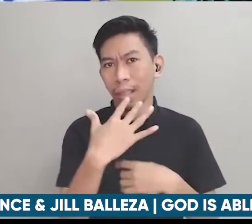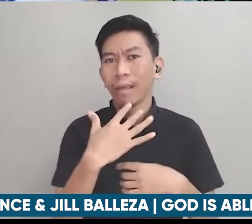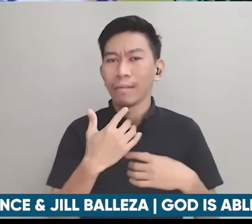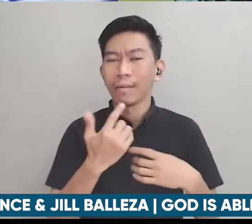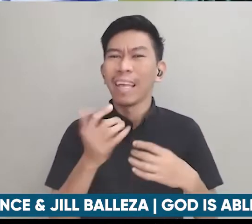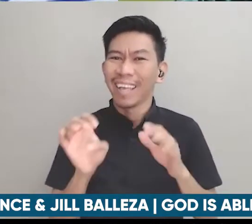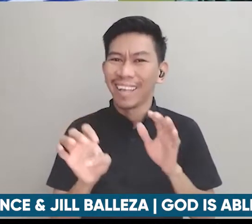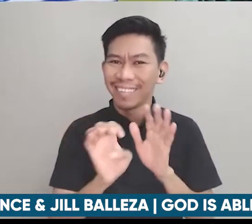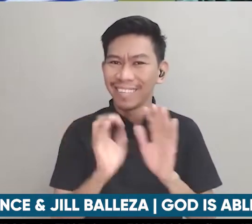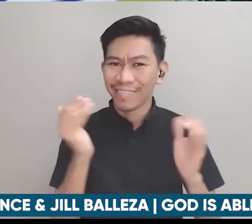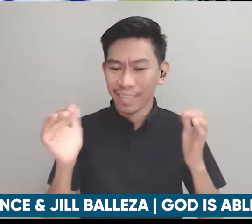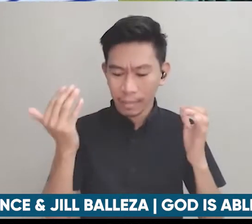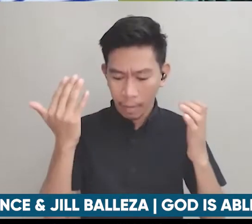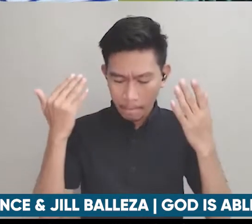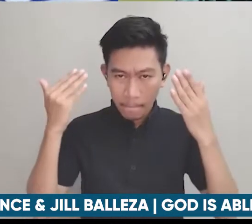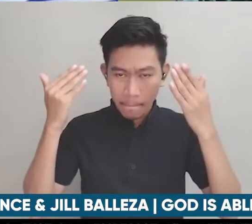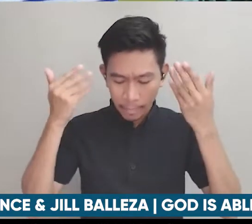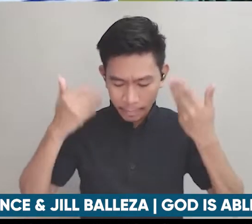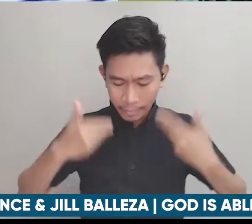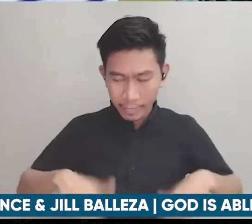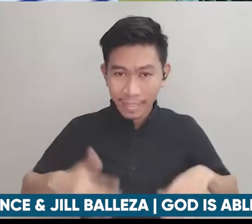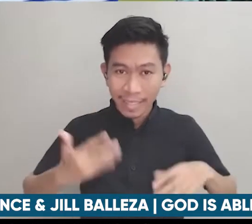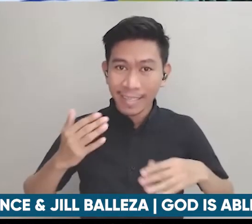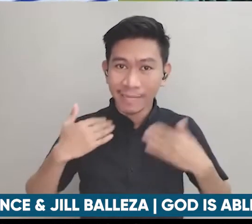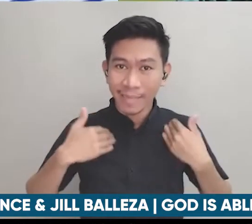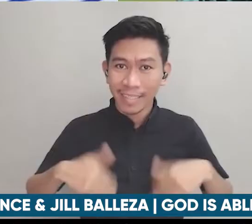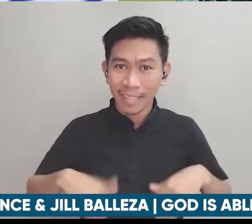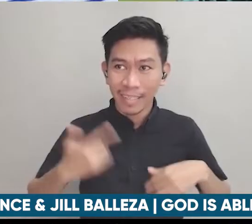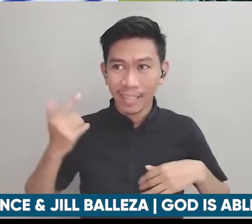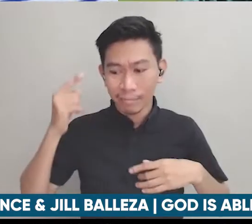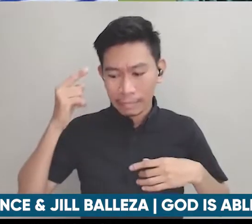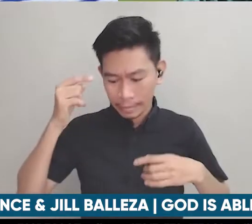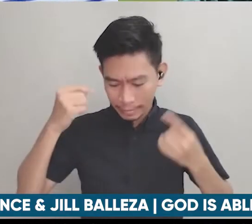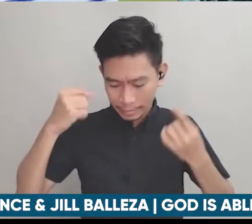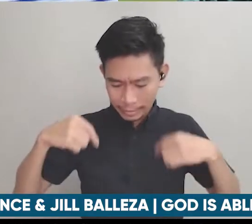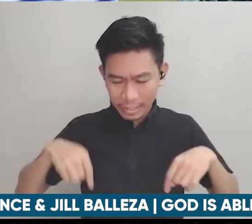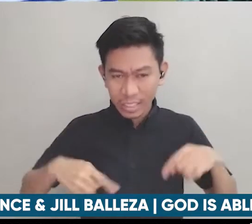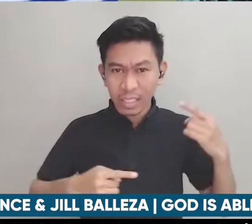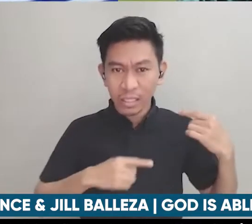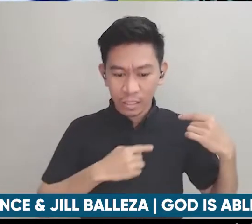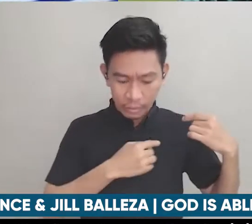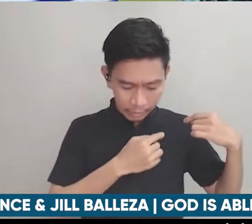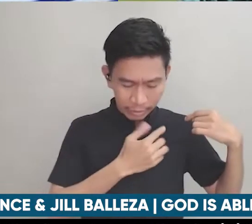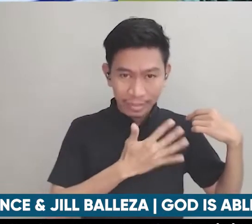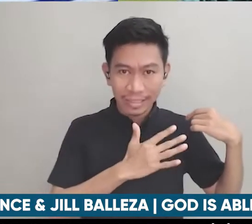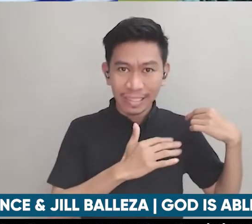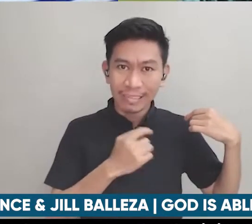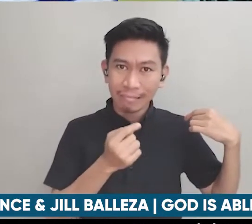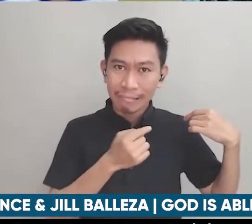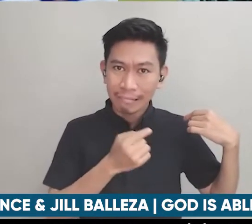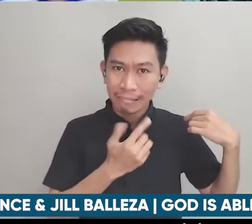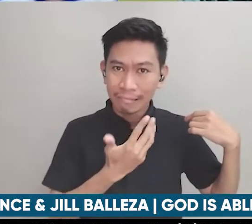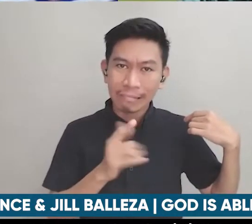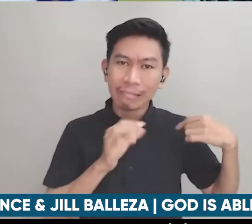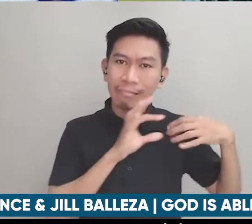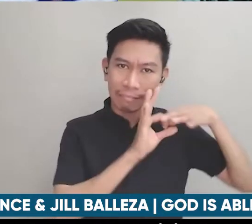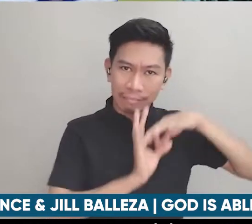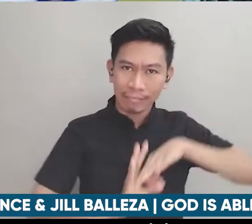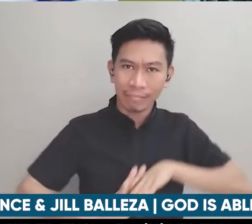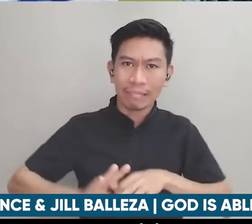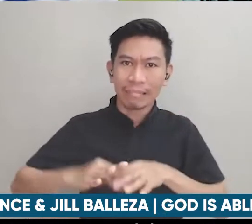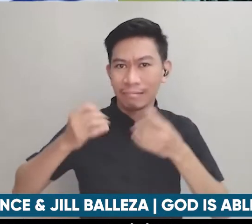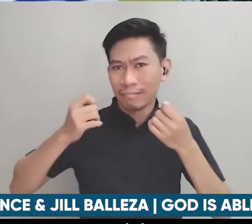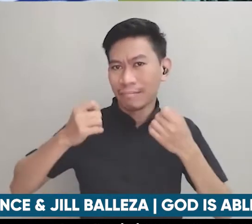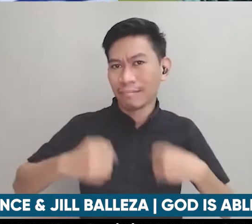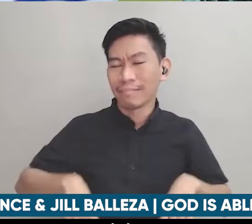ako ayun po namang maging reason para maa-afectuhan yung buong katawan ng Lord kaya kailangan talaga gagawin at gagawin